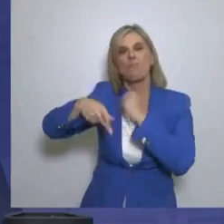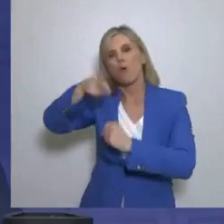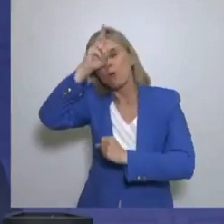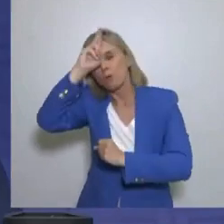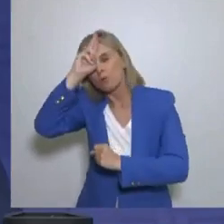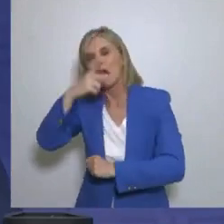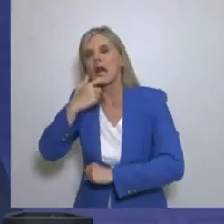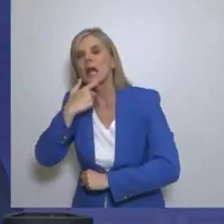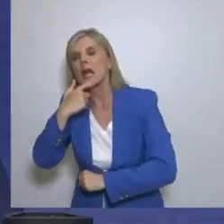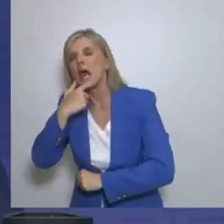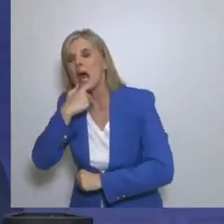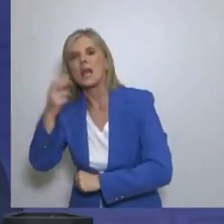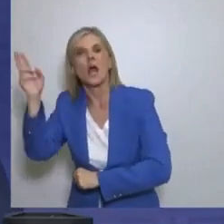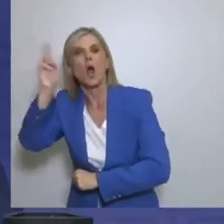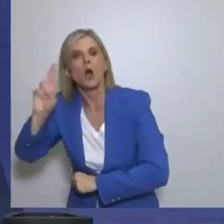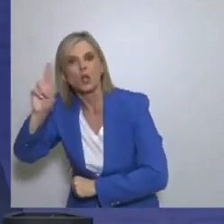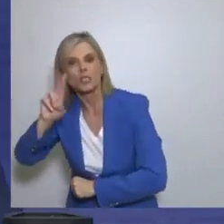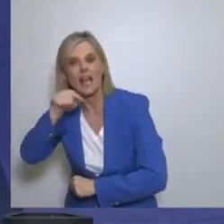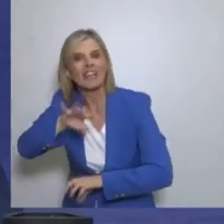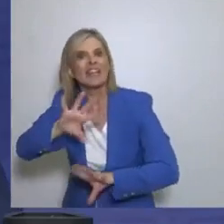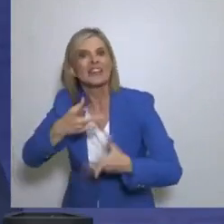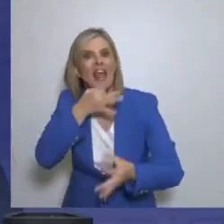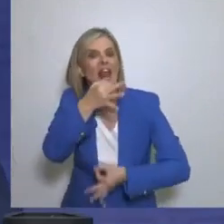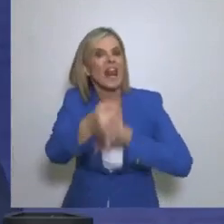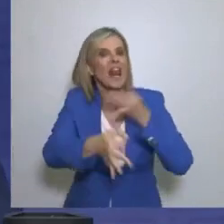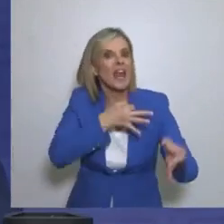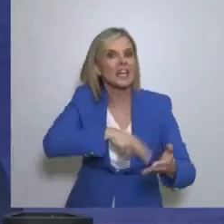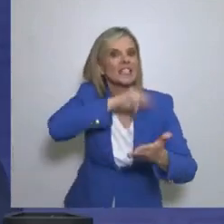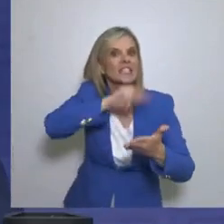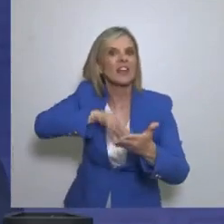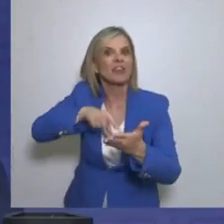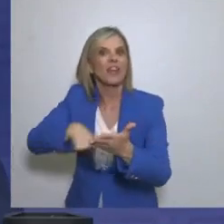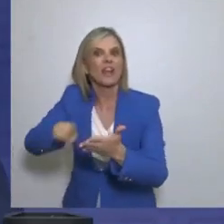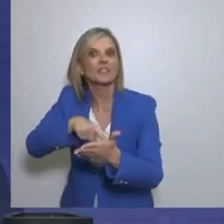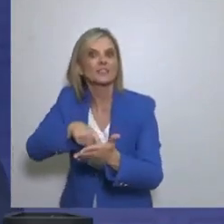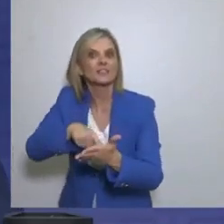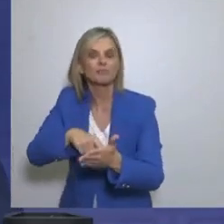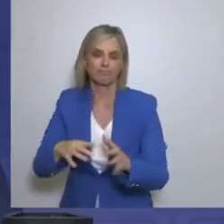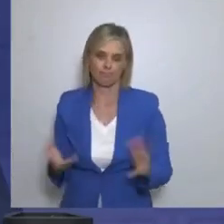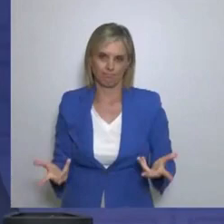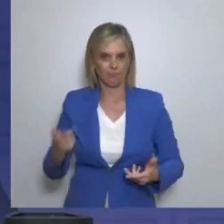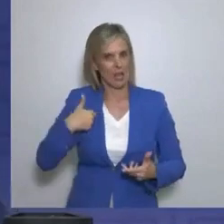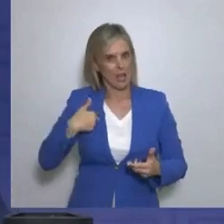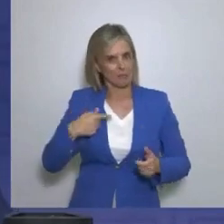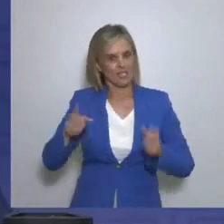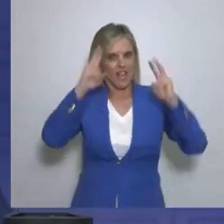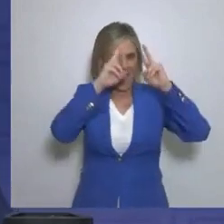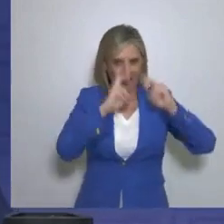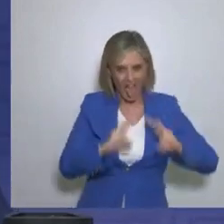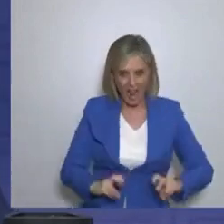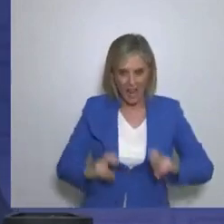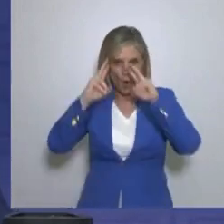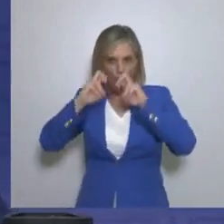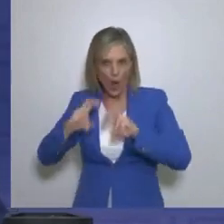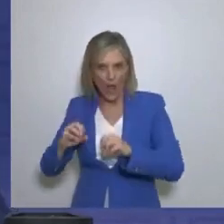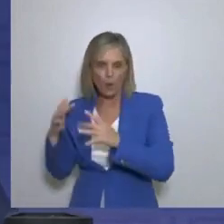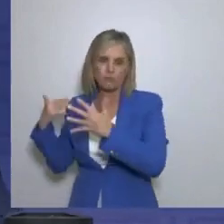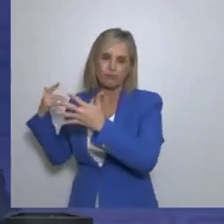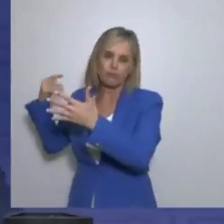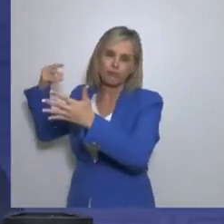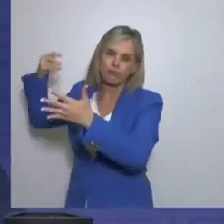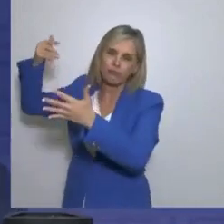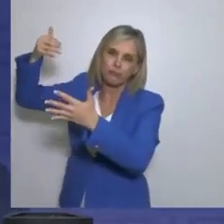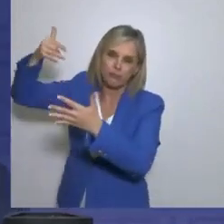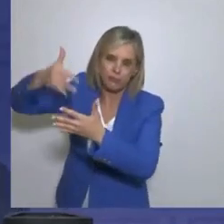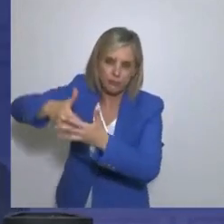αντιλαμβάνεστε Για τα συμφέροντα του ελληνικού λαού Αυτό που θα συμβεί είναι το εξής Μέσα ποτέ ένα τεράστιο έλεγχο Όλες αυτές οι συμβάσεις, όλες αυτές οι